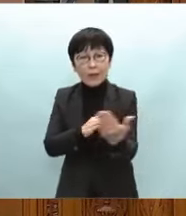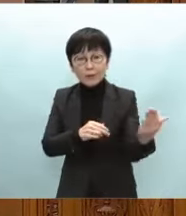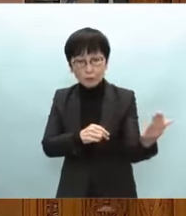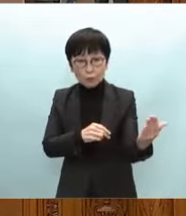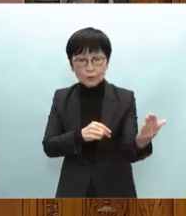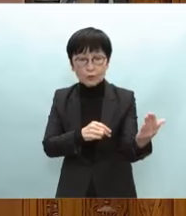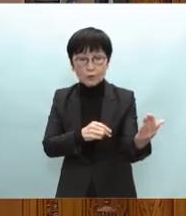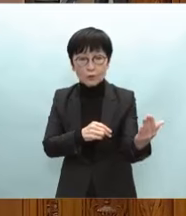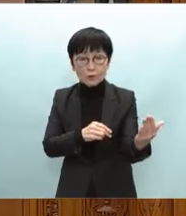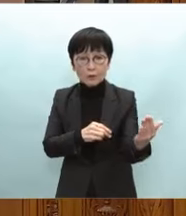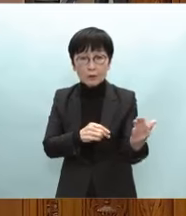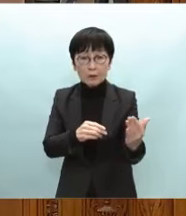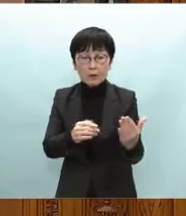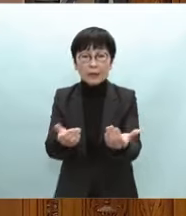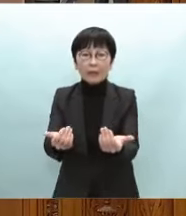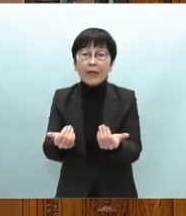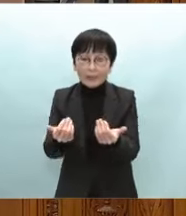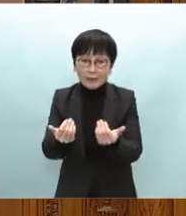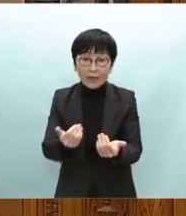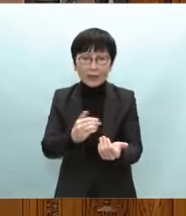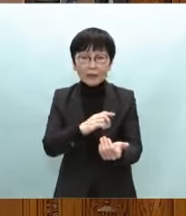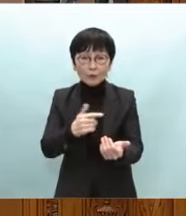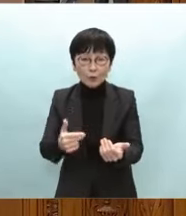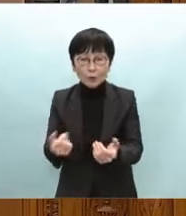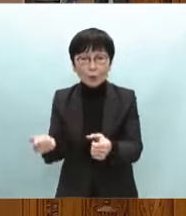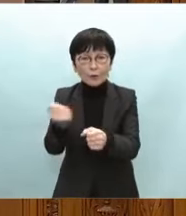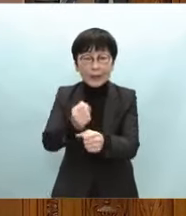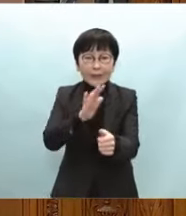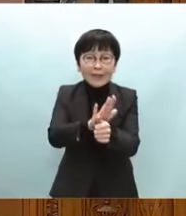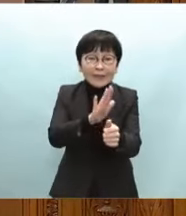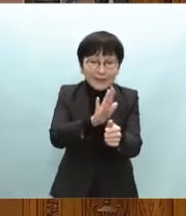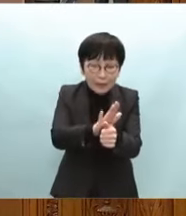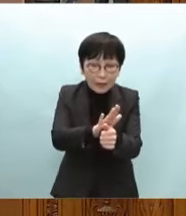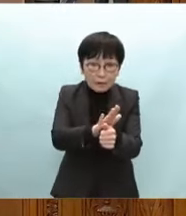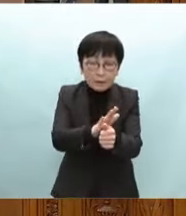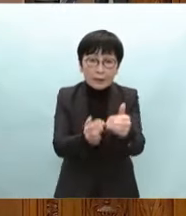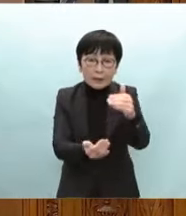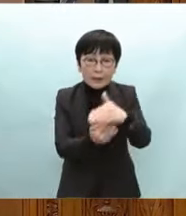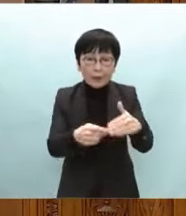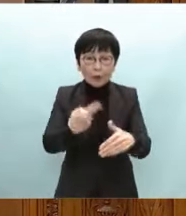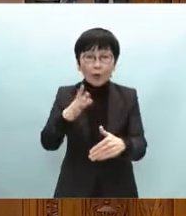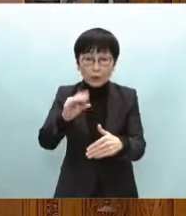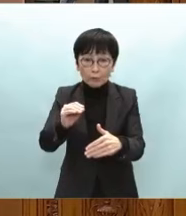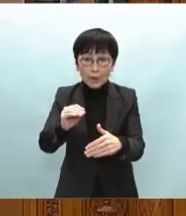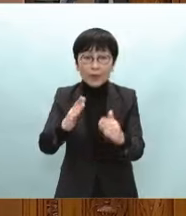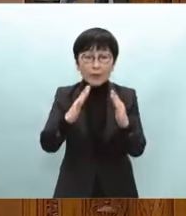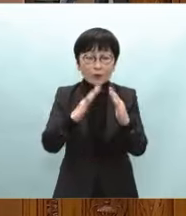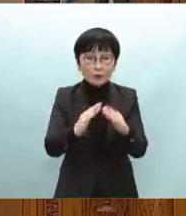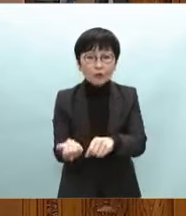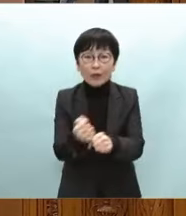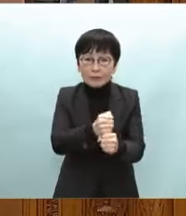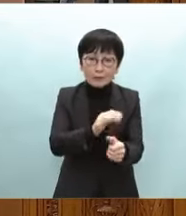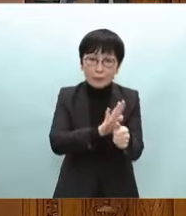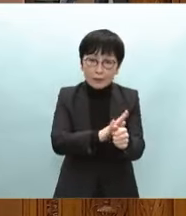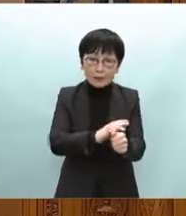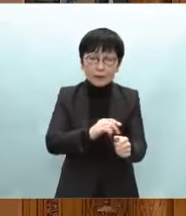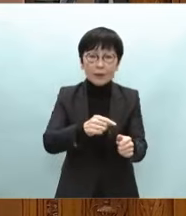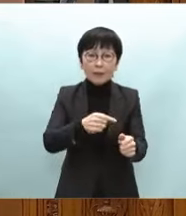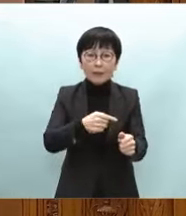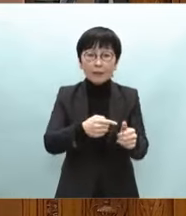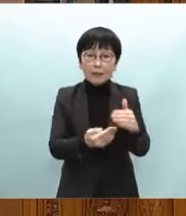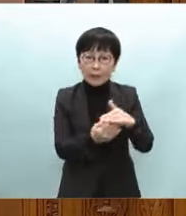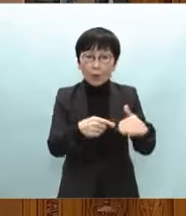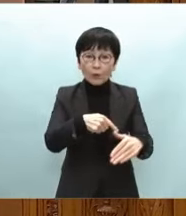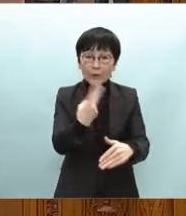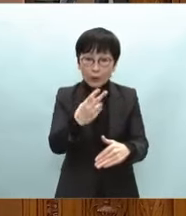火災等の再建支援に最大100万円住宅の再建支援に最大200